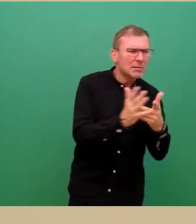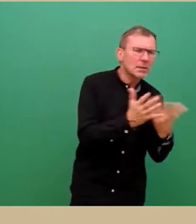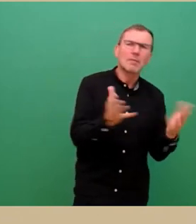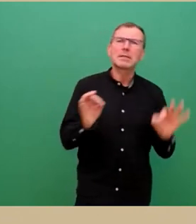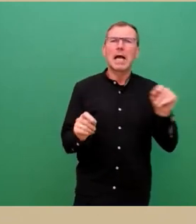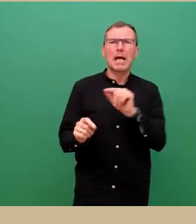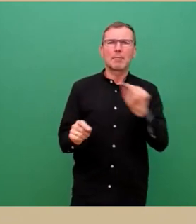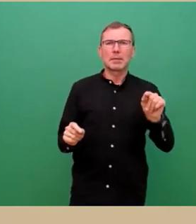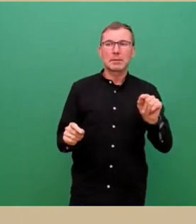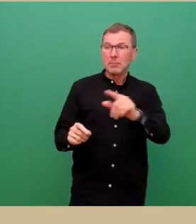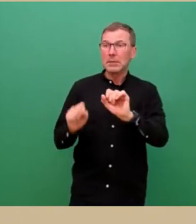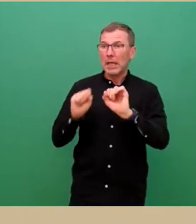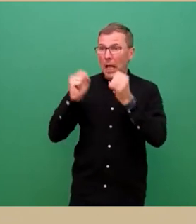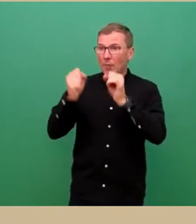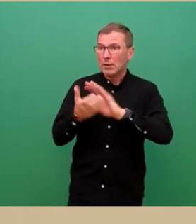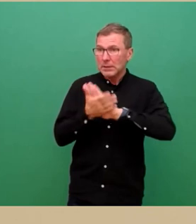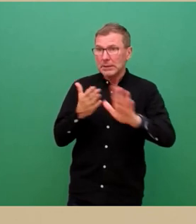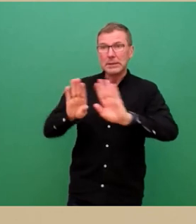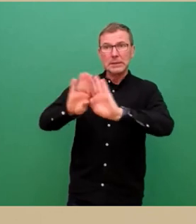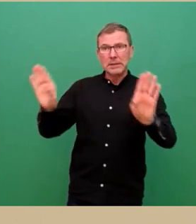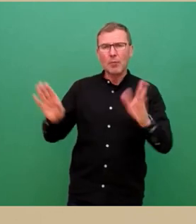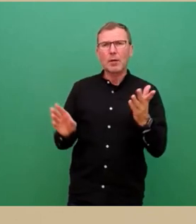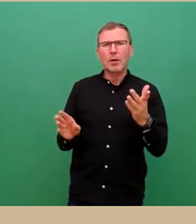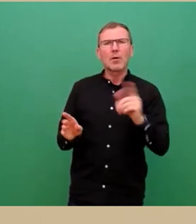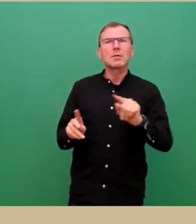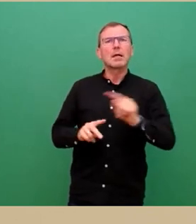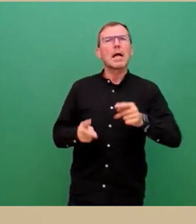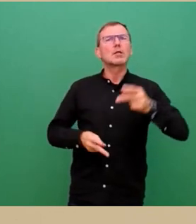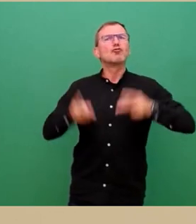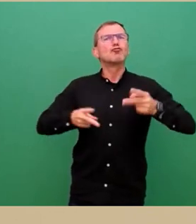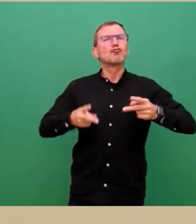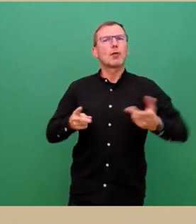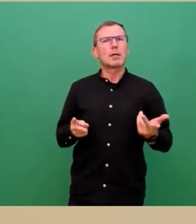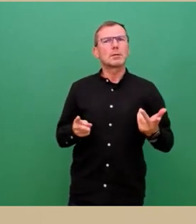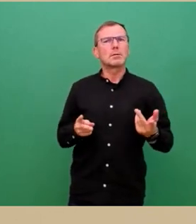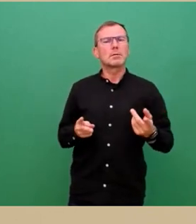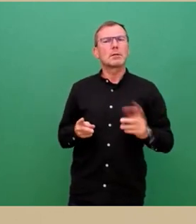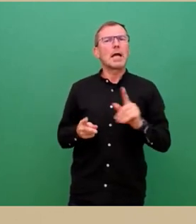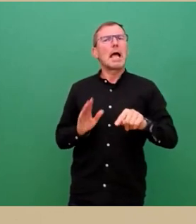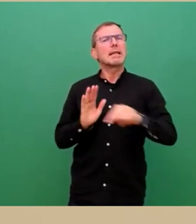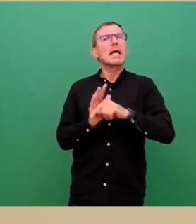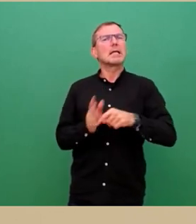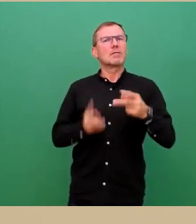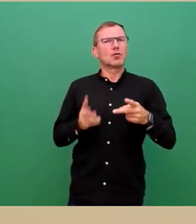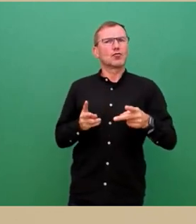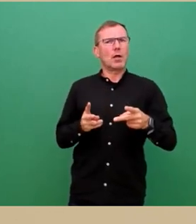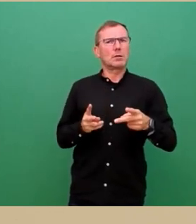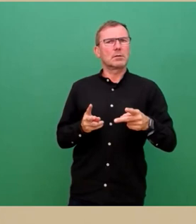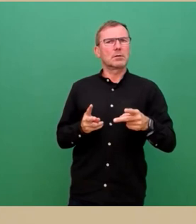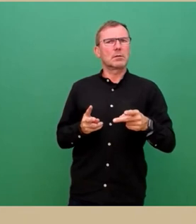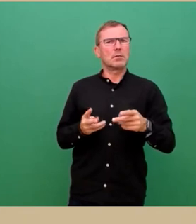wirksam sind die und zweitens eben keine negative Auswirkung sozusagen auf die